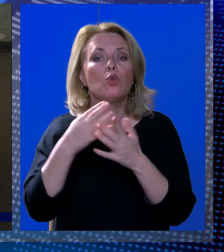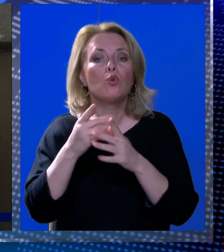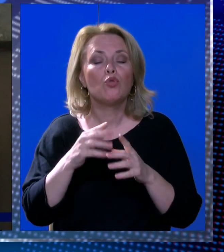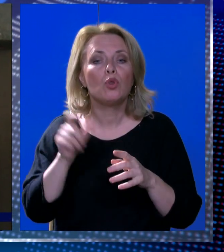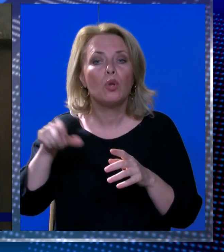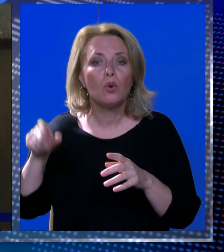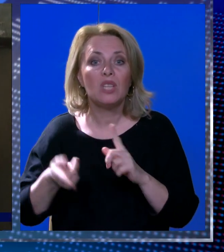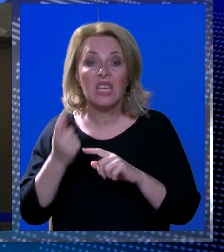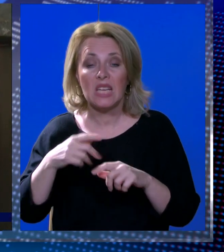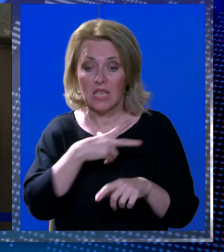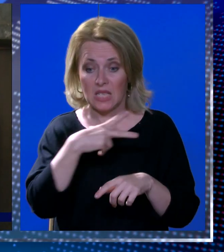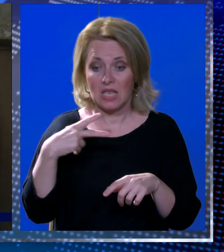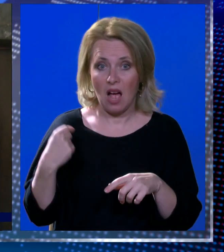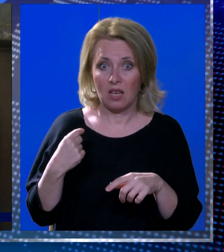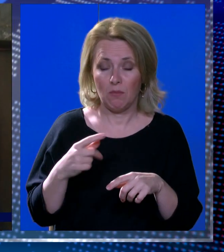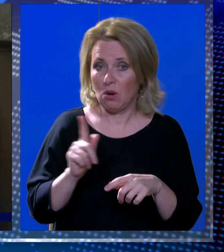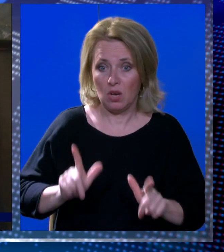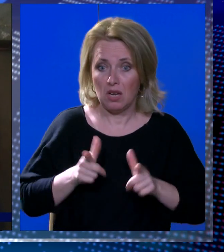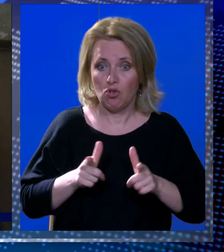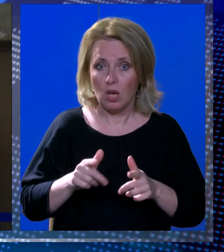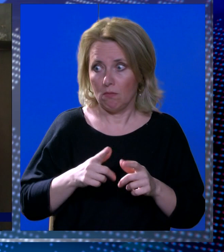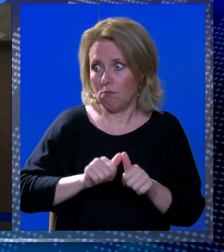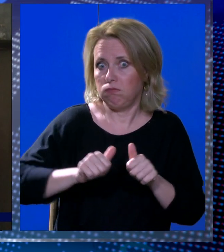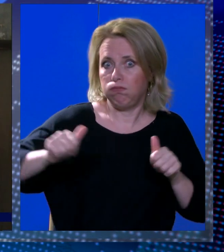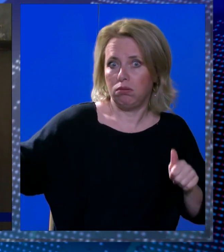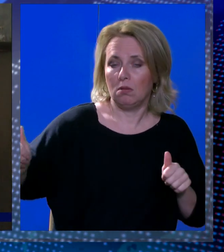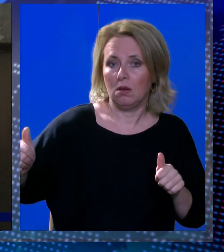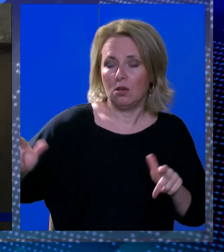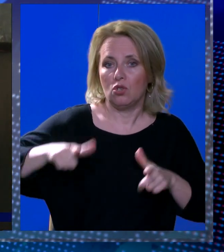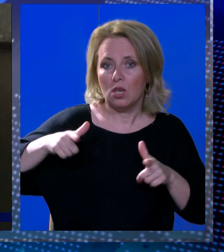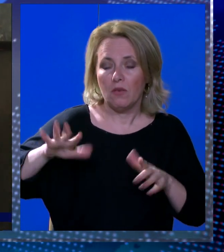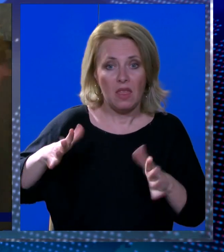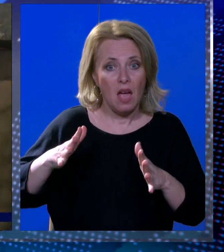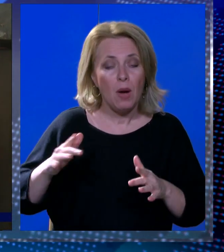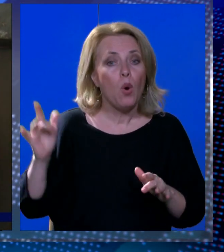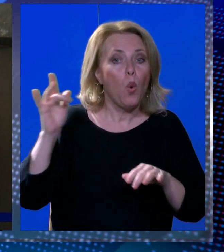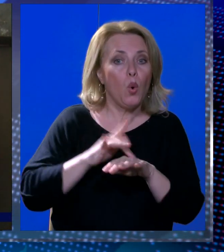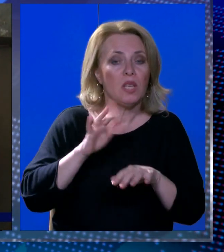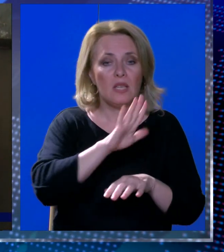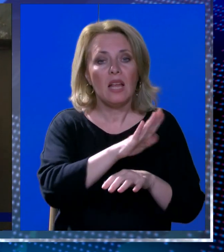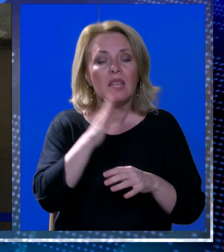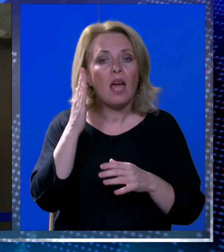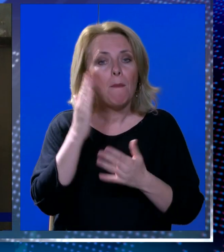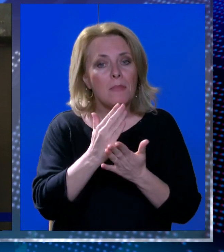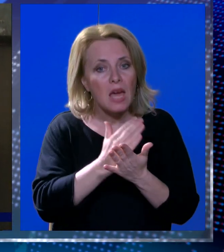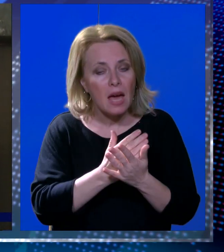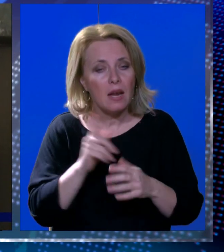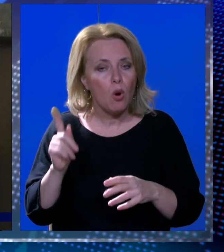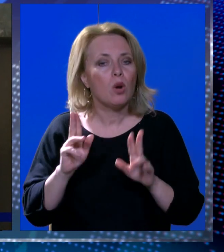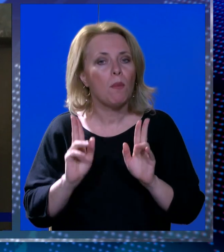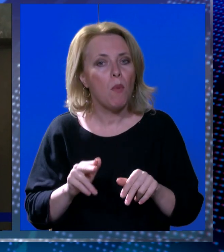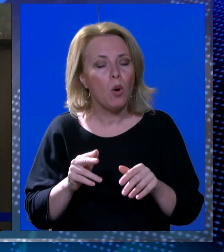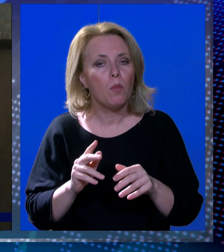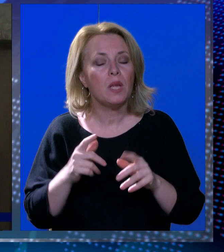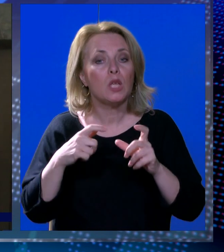optužuju ljudi iz Zagreba koji su dislocirani i nemaju neposredni utjecaj na te mjere. Oni mogu samo